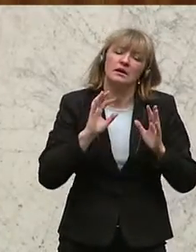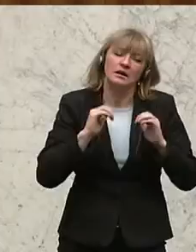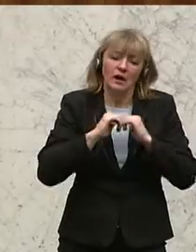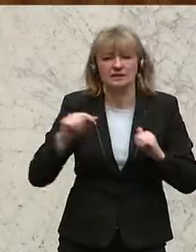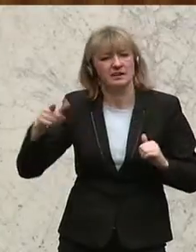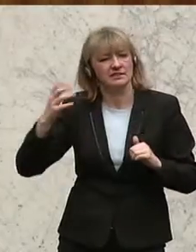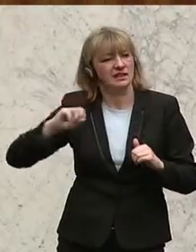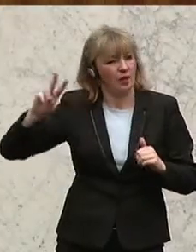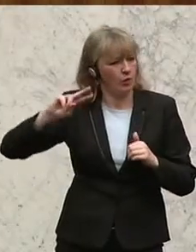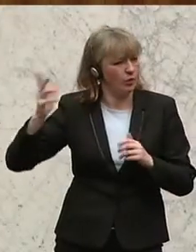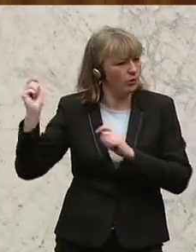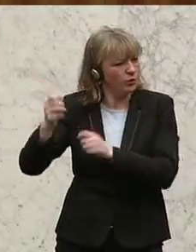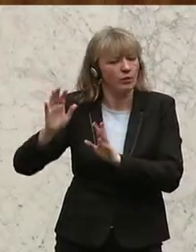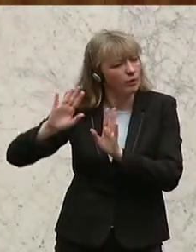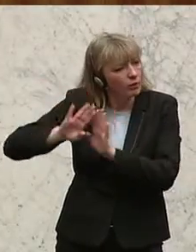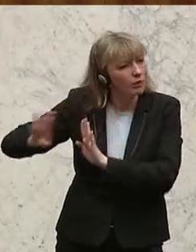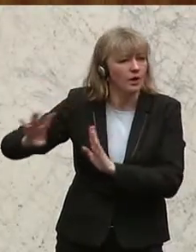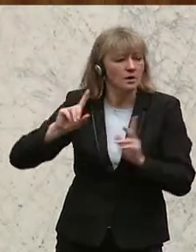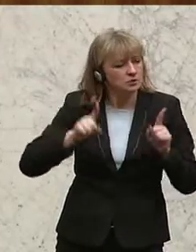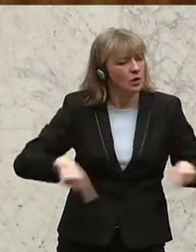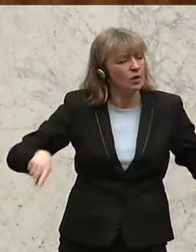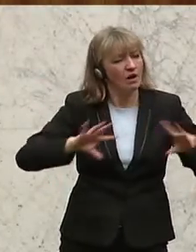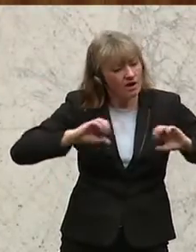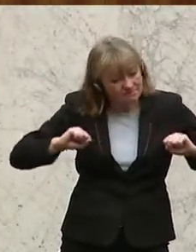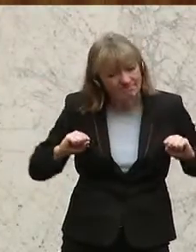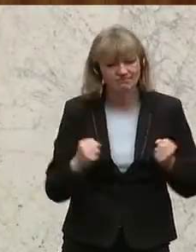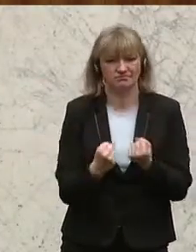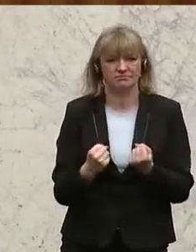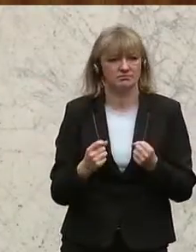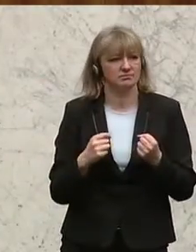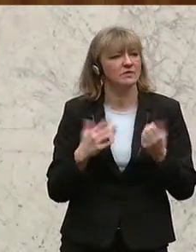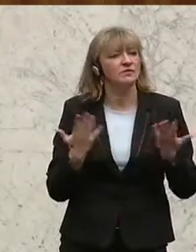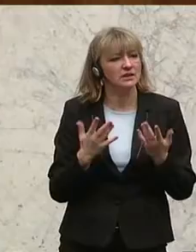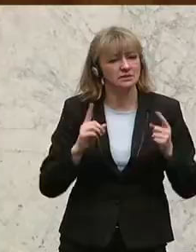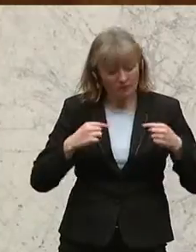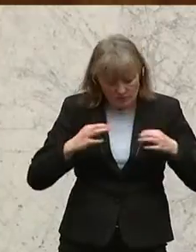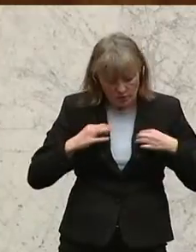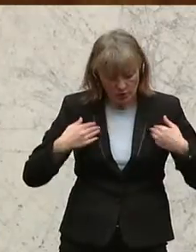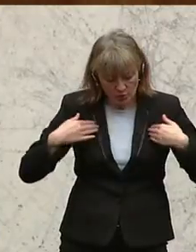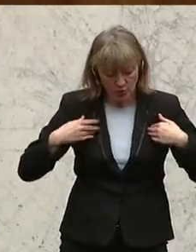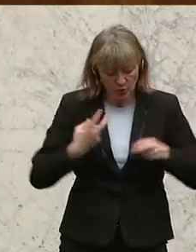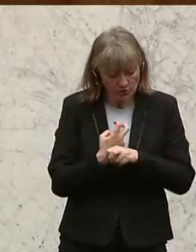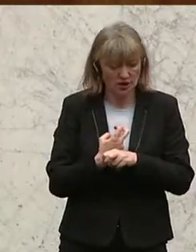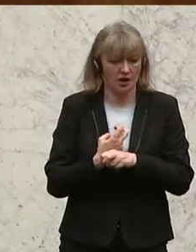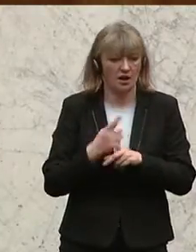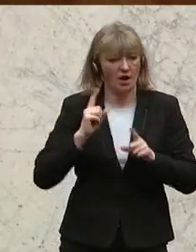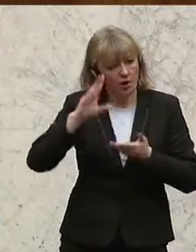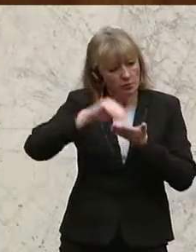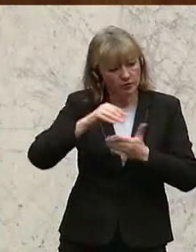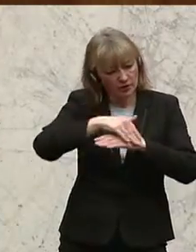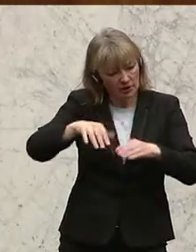in der EU eingebracht wird, alles daran zu setzen, dass es für uns Österreicher und im Speziellen für die Bewohner der